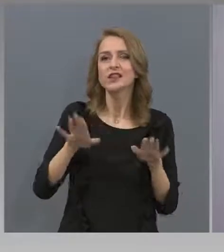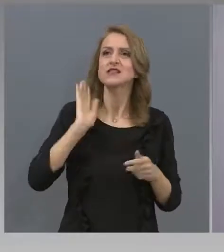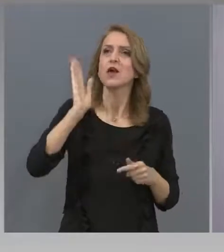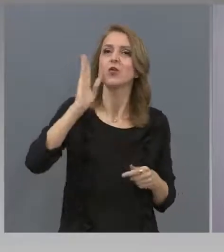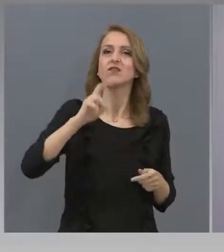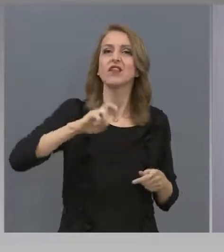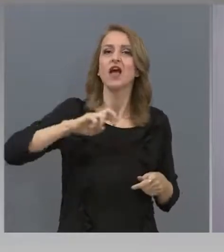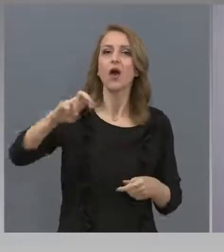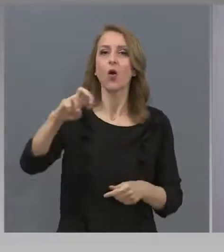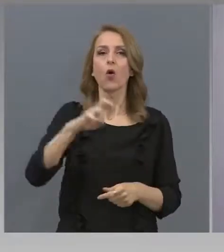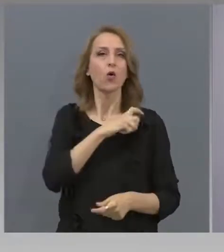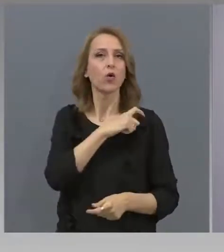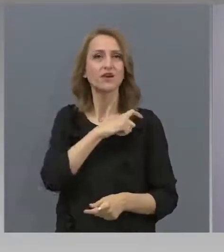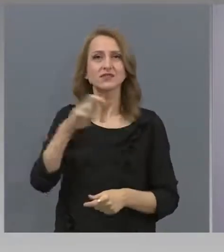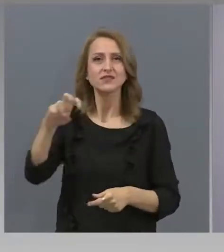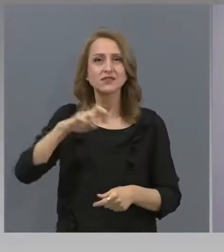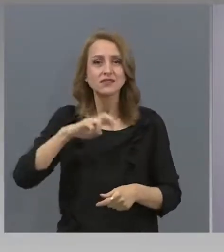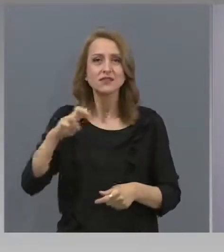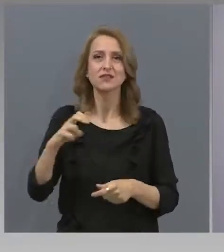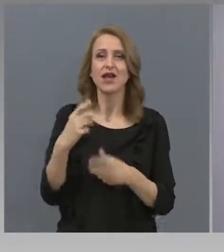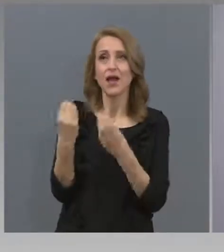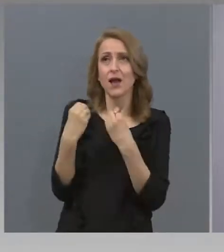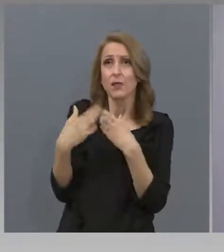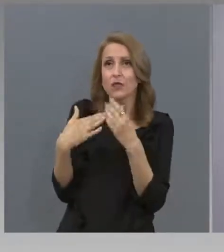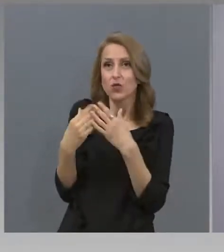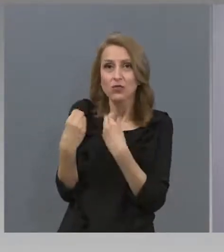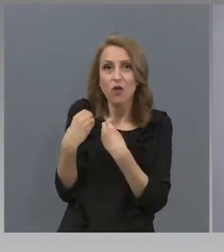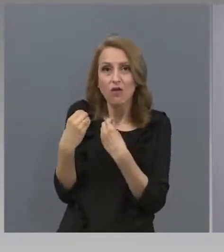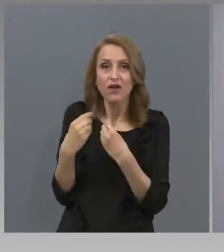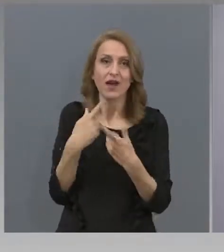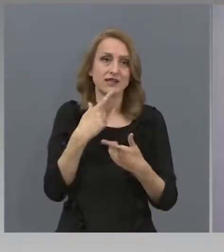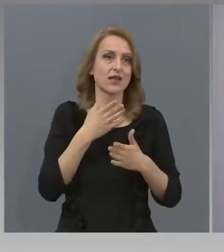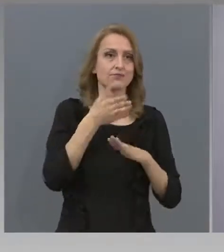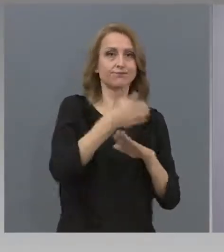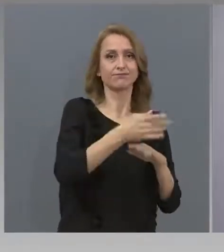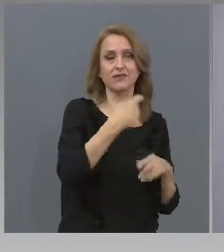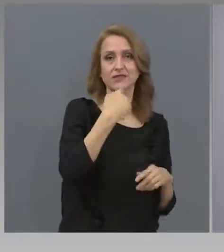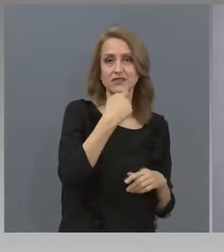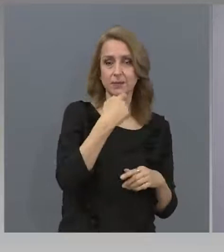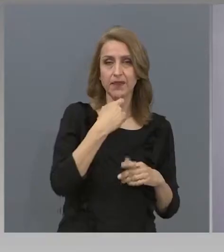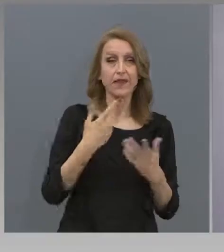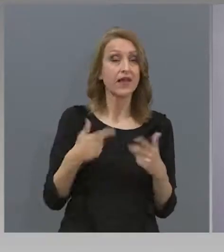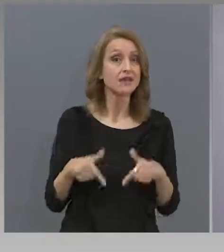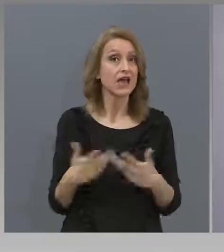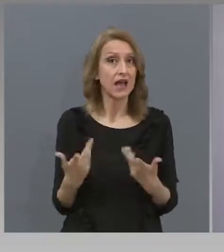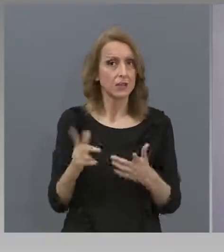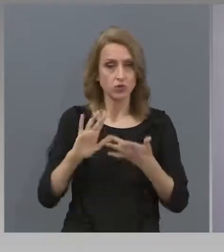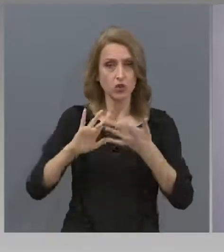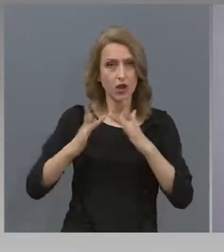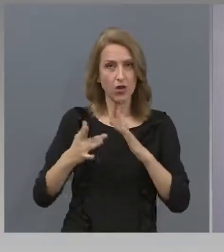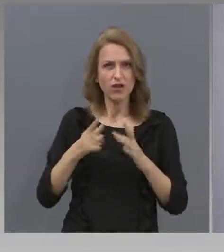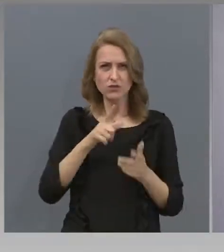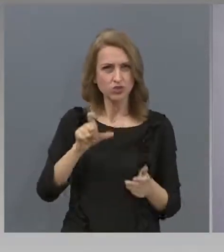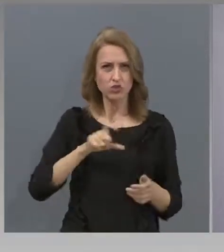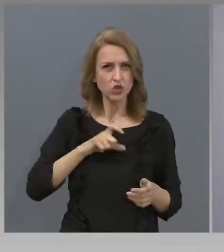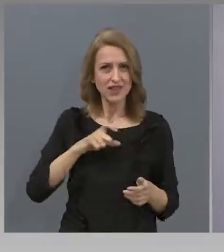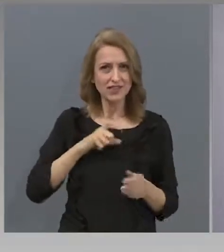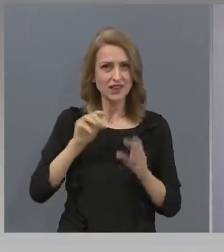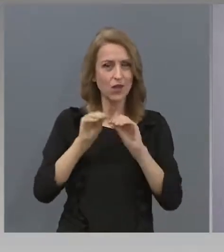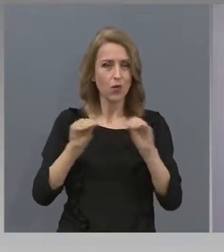тези курсове? Онлайн ли ще бъдат? Индивидуално ли ще трябва да са на групи? Може ли да Причем, предвидите частни уроки.